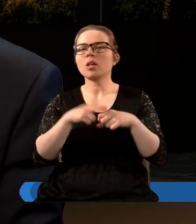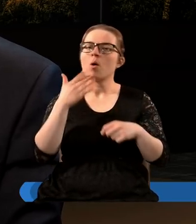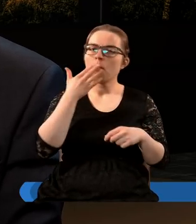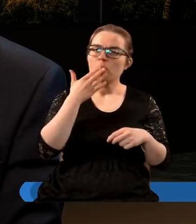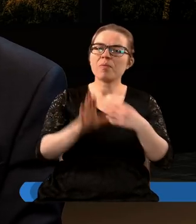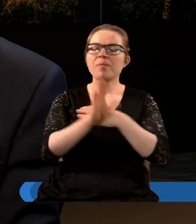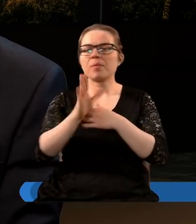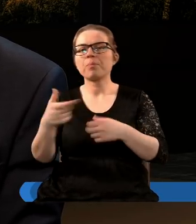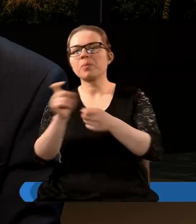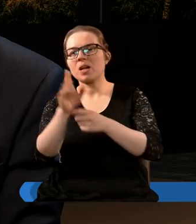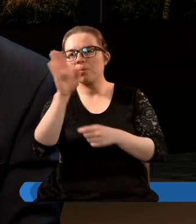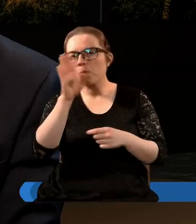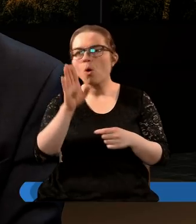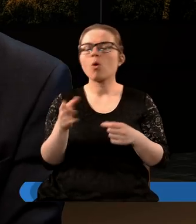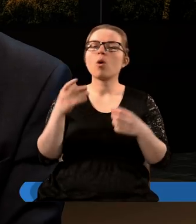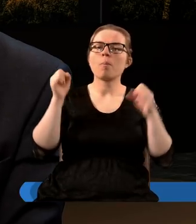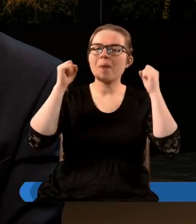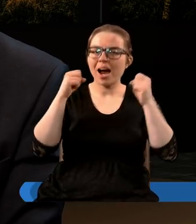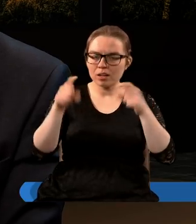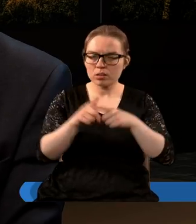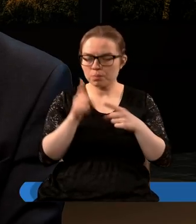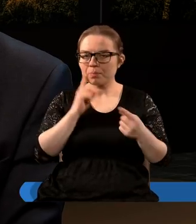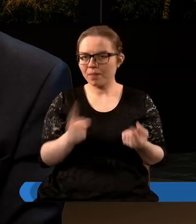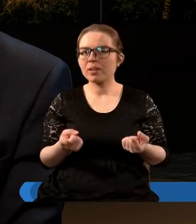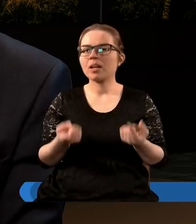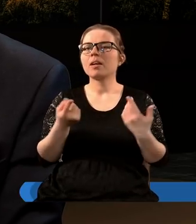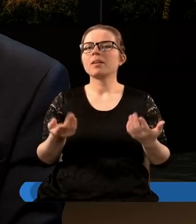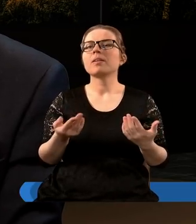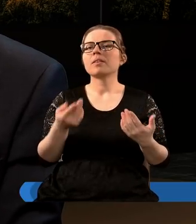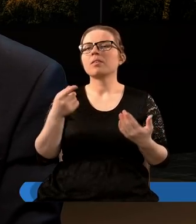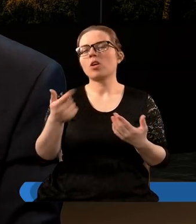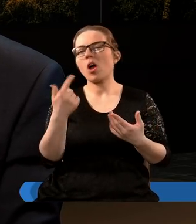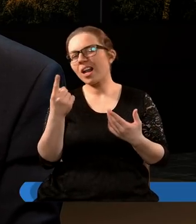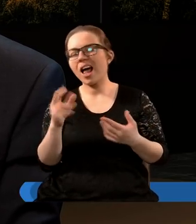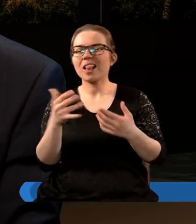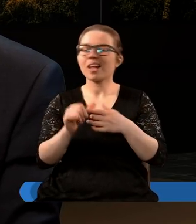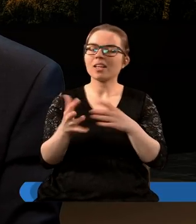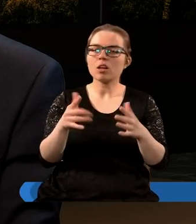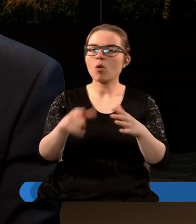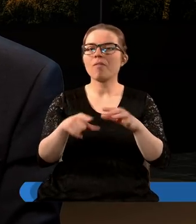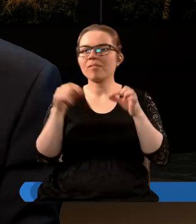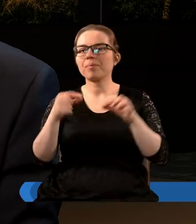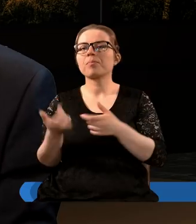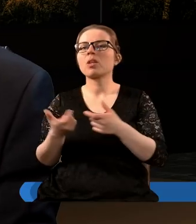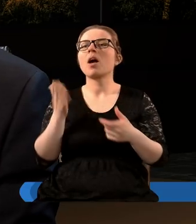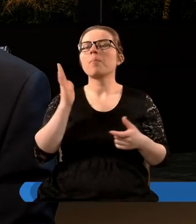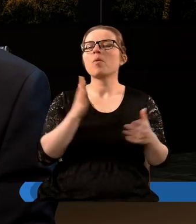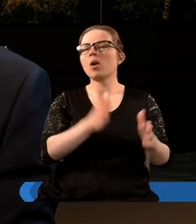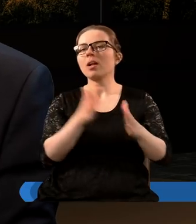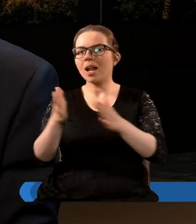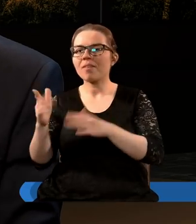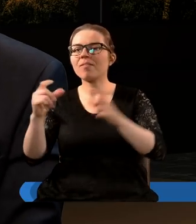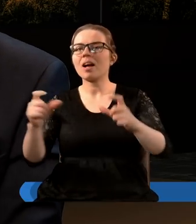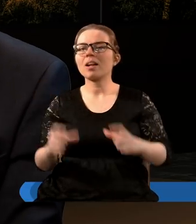mówiliśmy występują przeciwko Bogu i barankowi prawda? jednak one poniosą klęskę i chwilę potem w